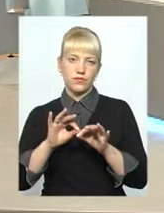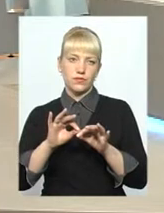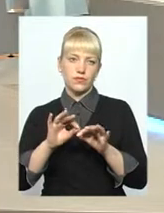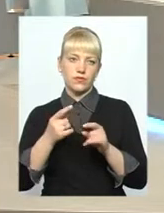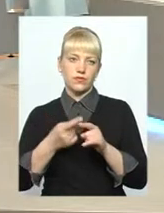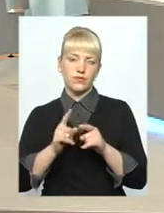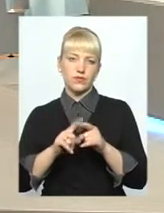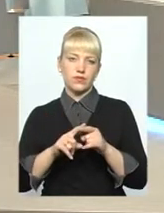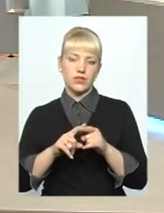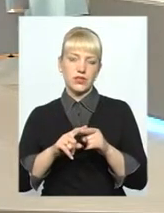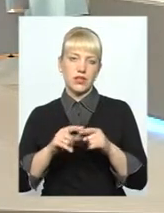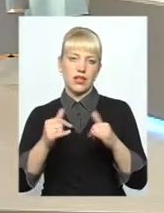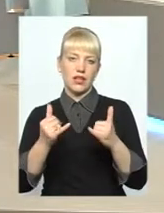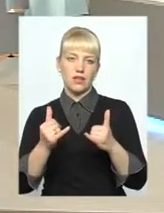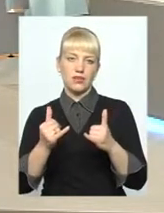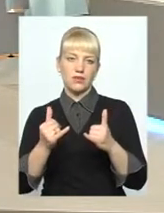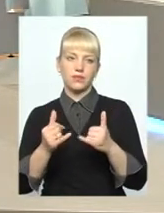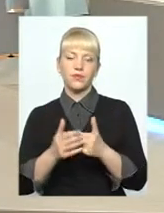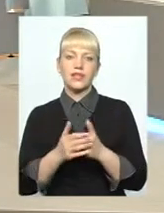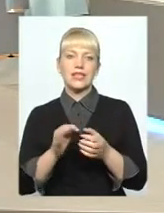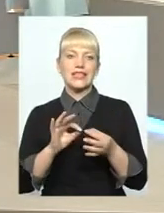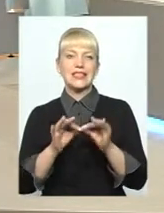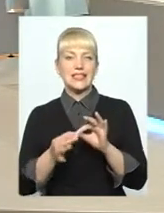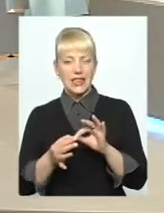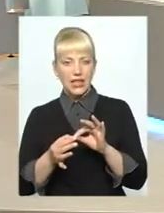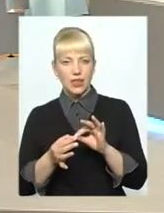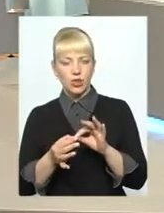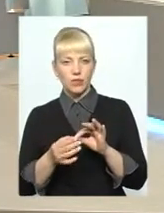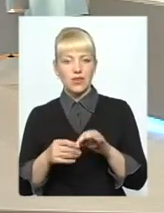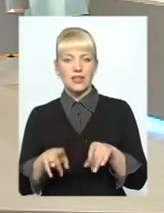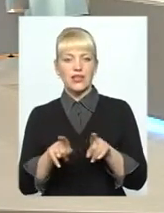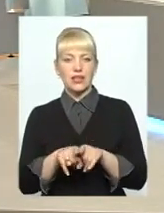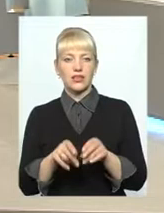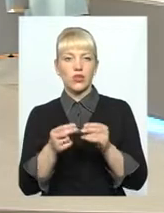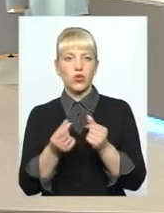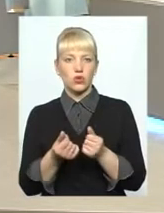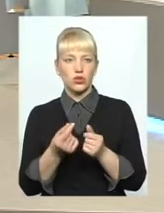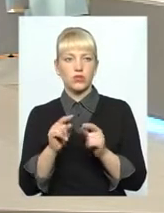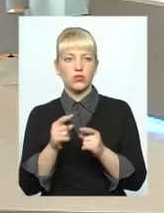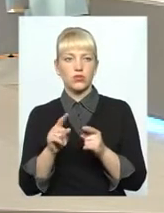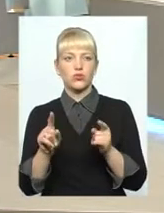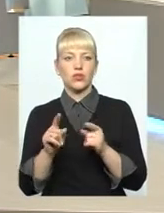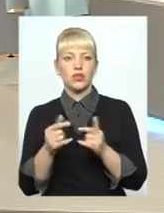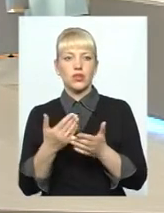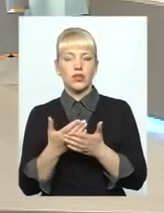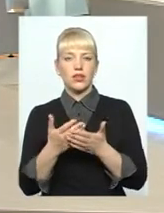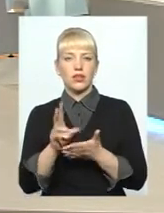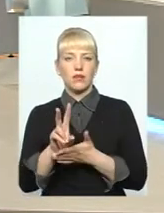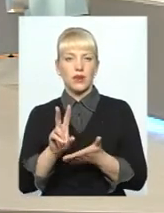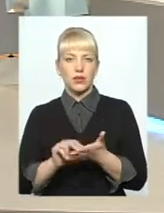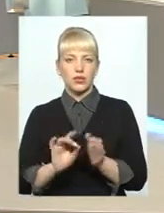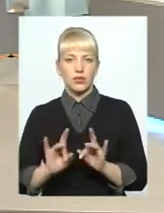Це наразі складно, скажімо, за такі кошти, тому що, от я для прикладу привіла,